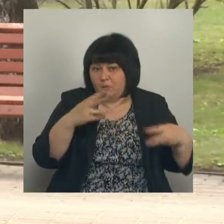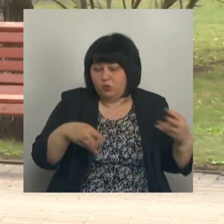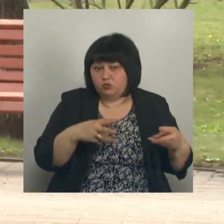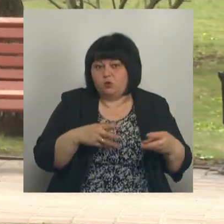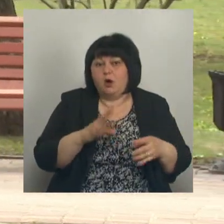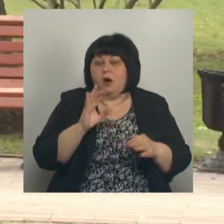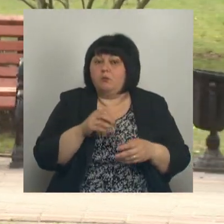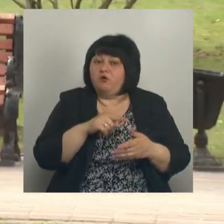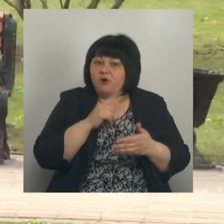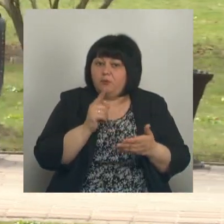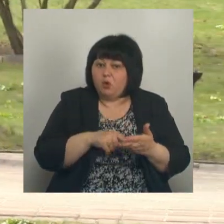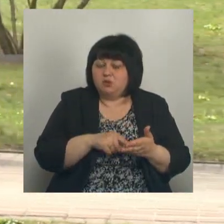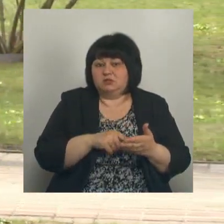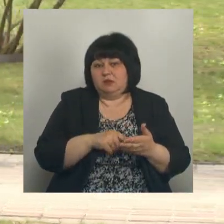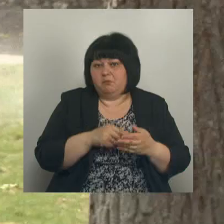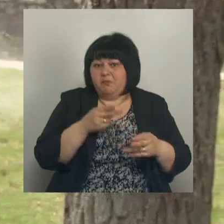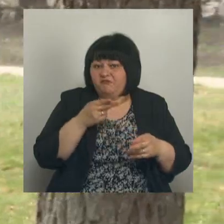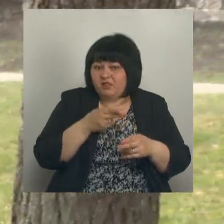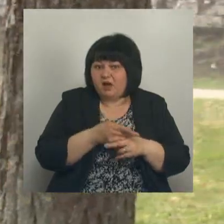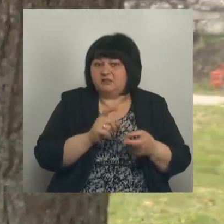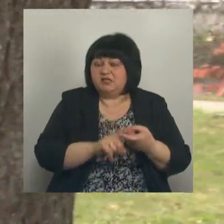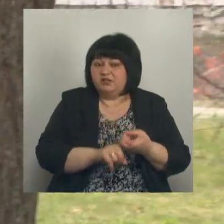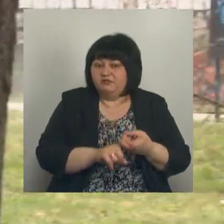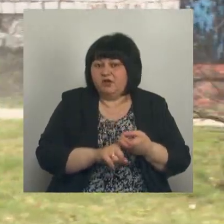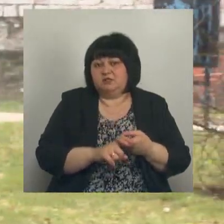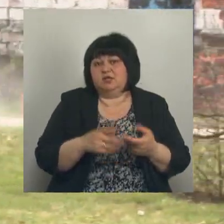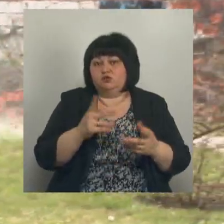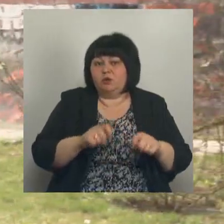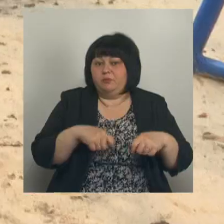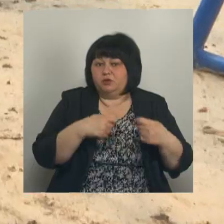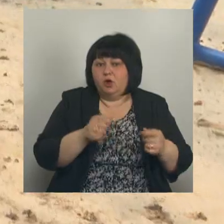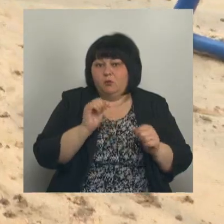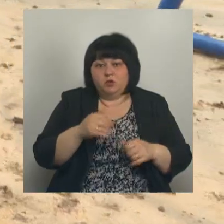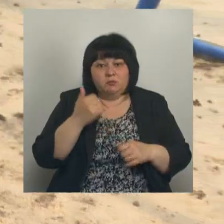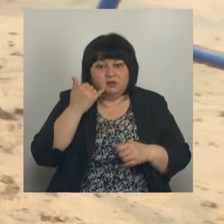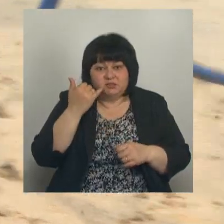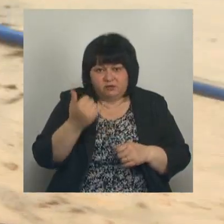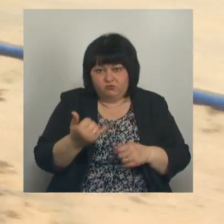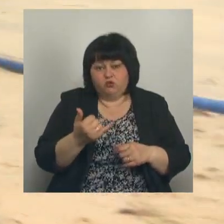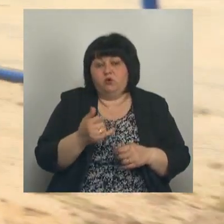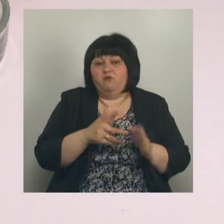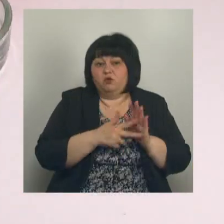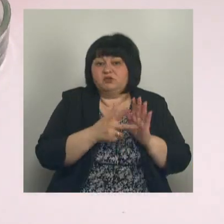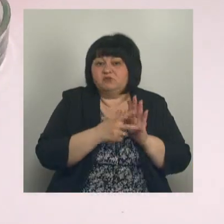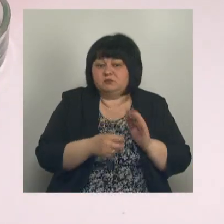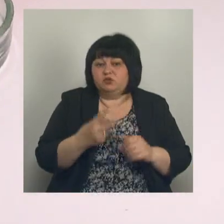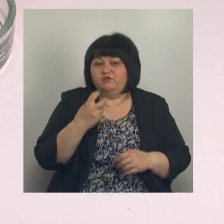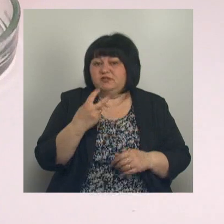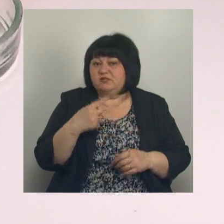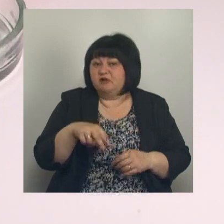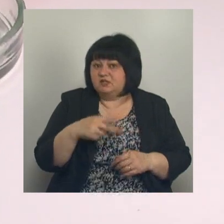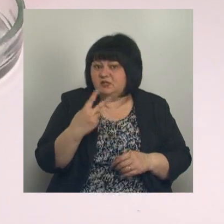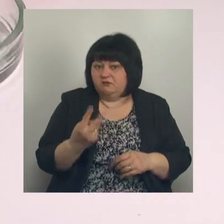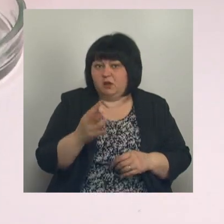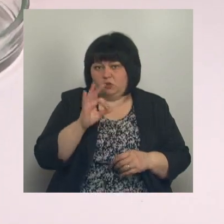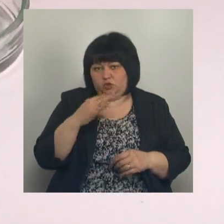профилактики инфекции, которые передаются через укусы клещей, можно обращаться по телефону 8 800 222